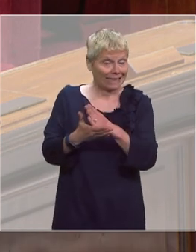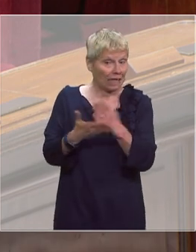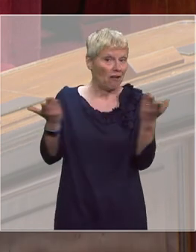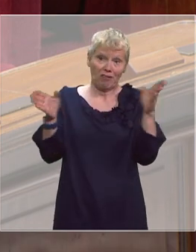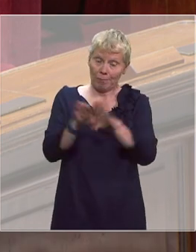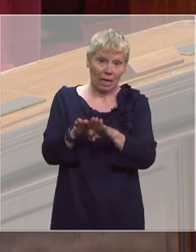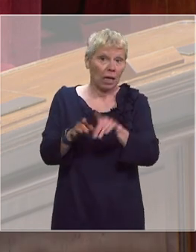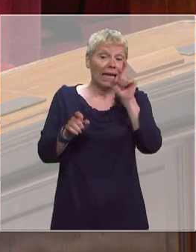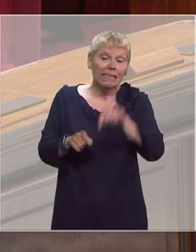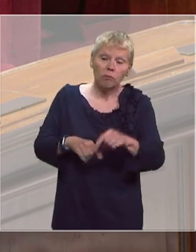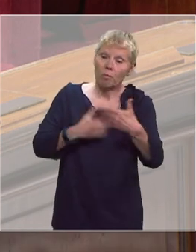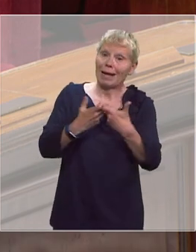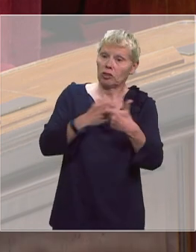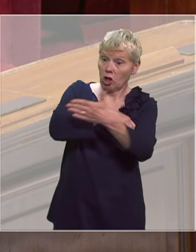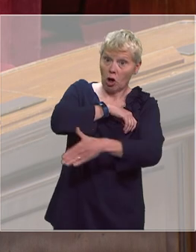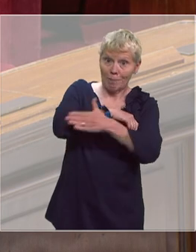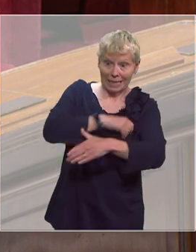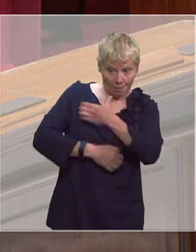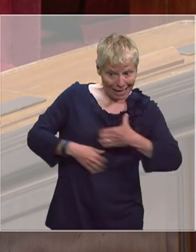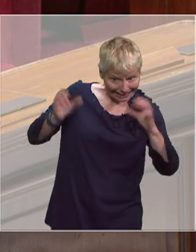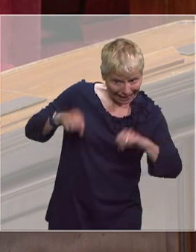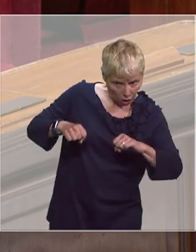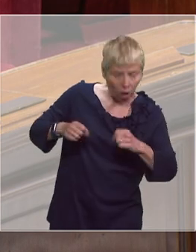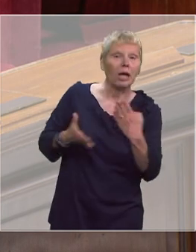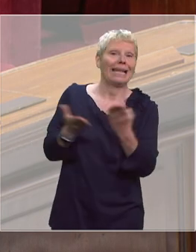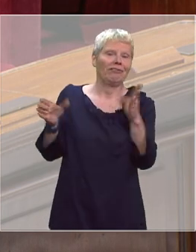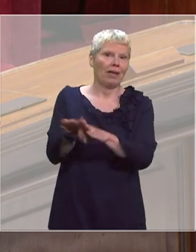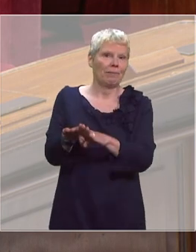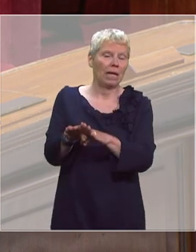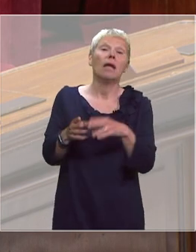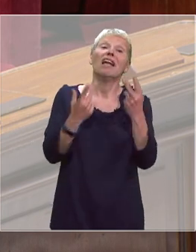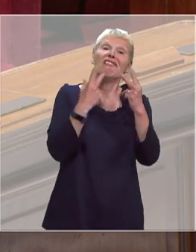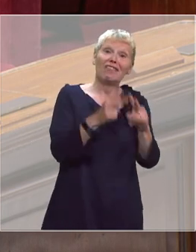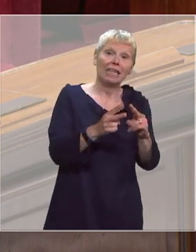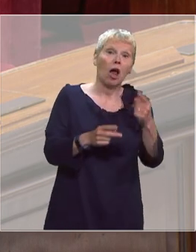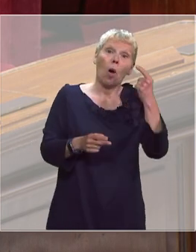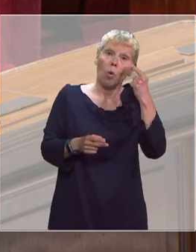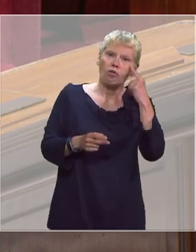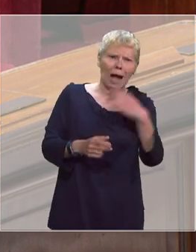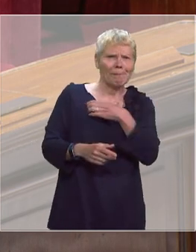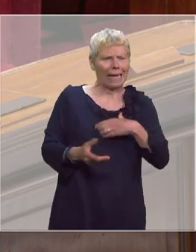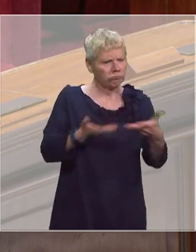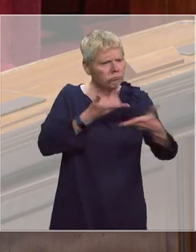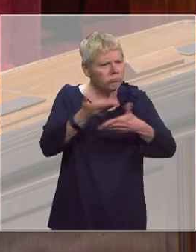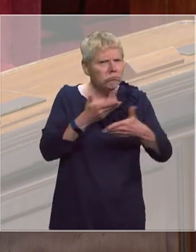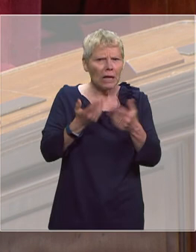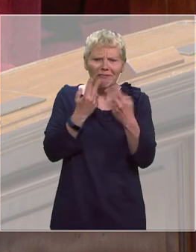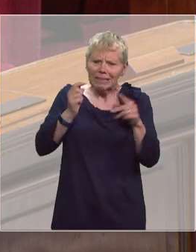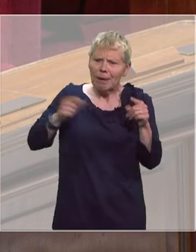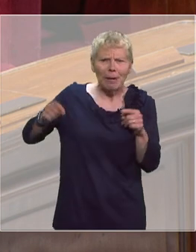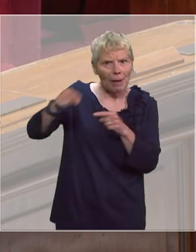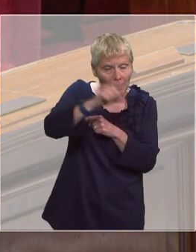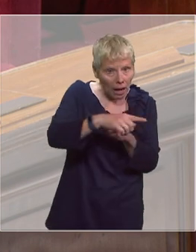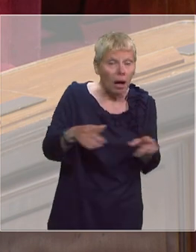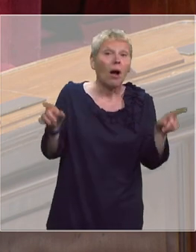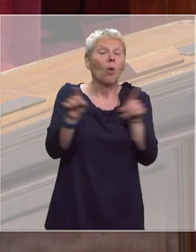l'accord du maire en milieu rural et en milieu urbain analyse avec le maire du taux d'encadrement dans chaque commune et le solde